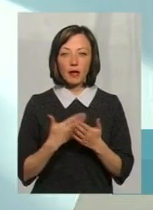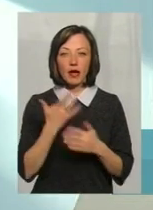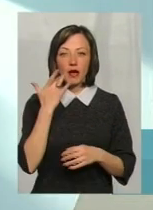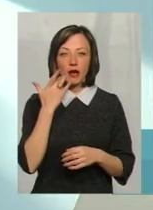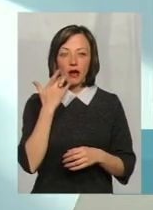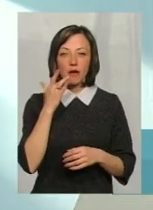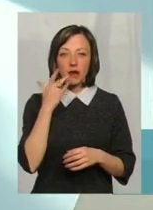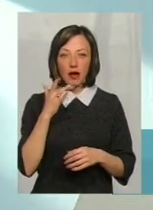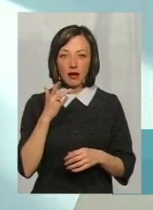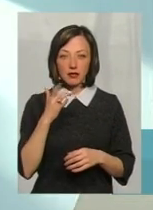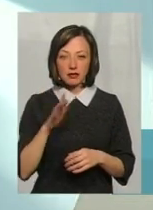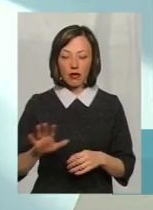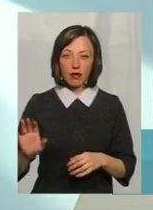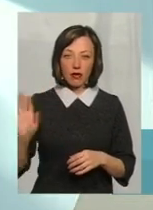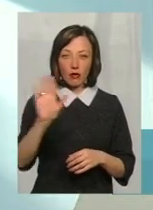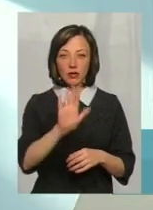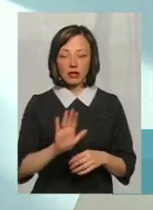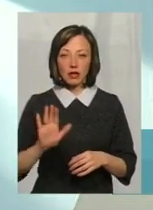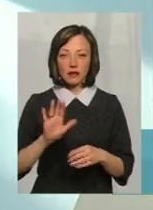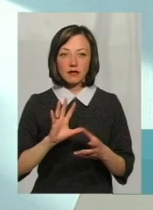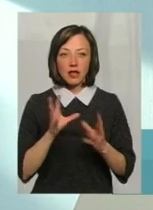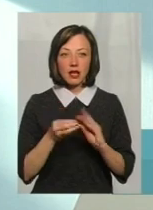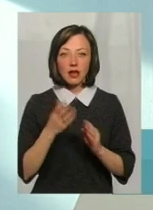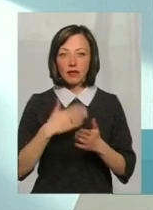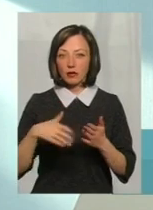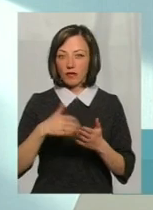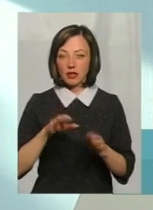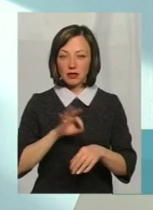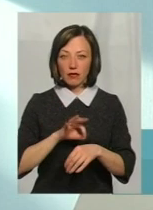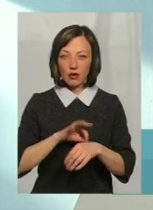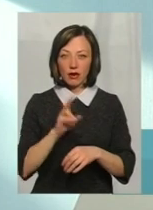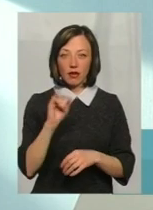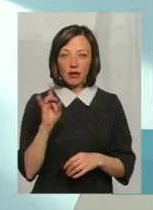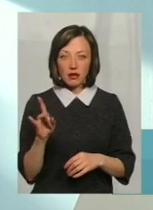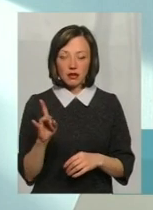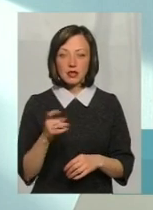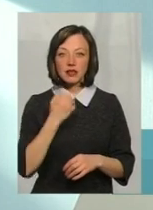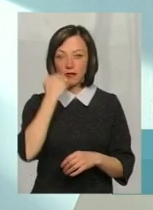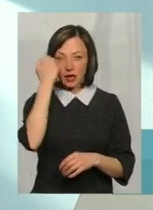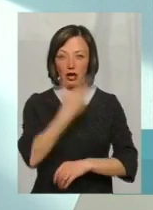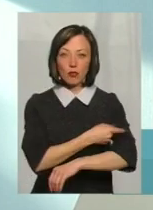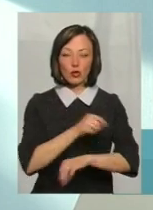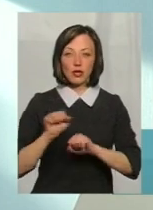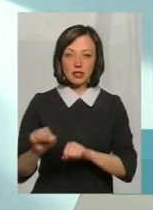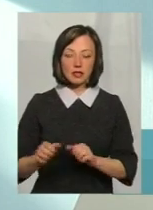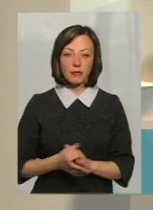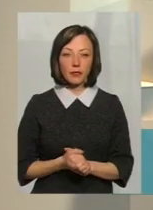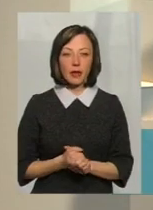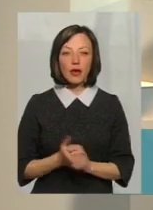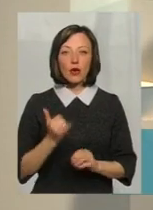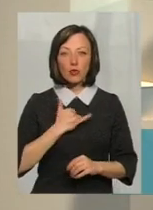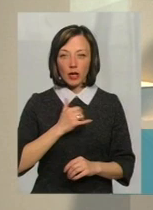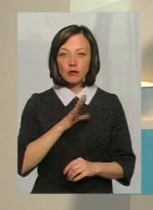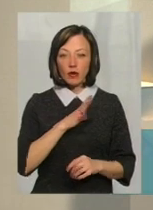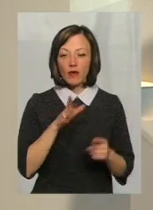континент, то вони взагалі ліквідували таке захворювання, як КІР, завдяки імунізації. А в нас був